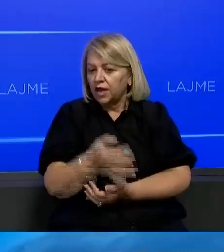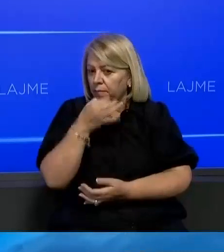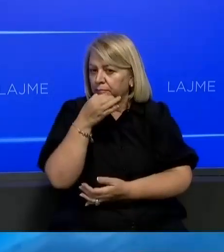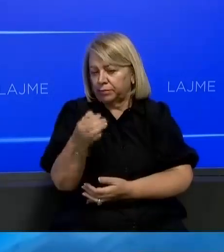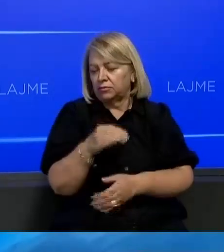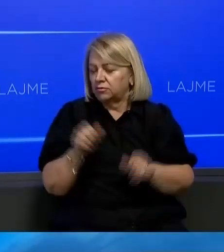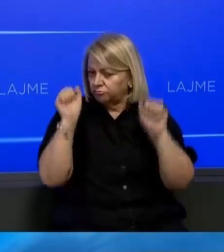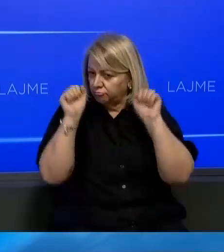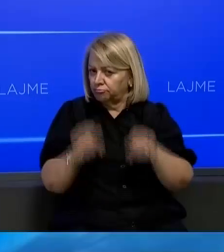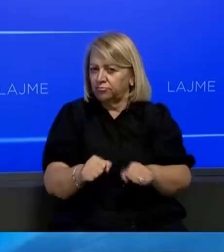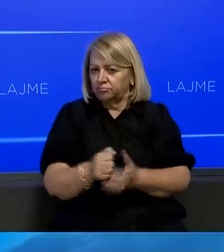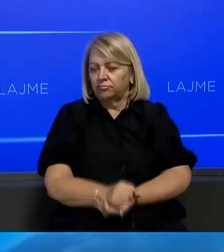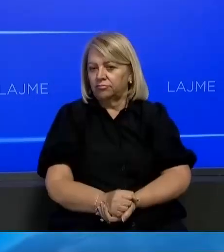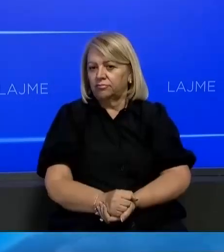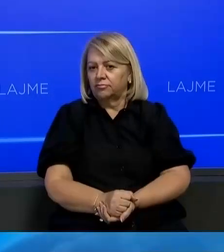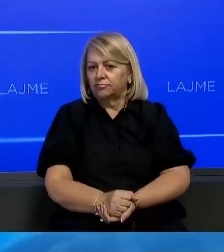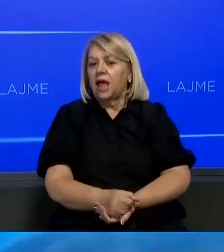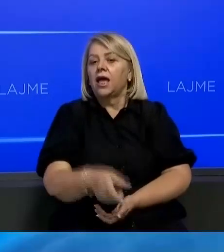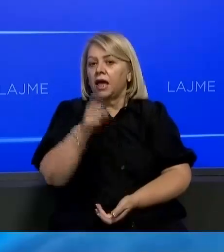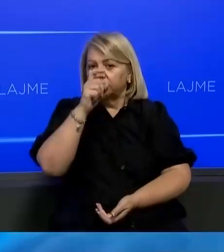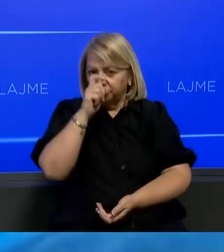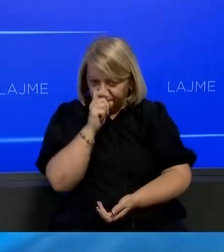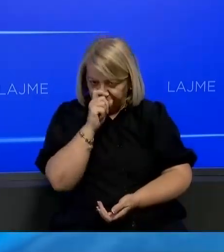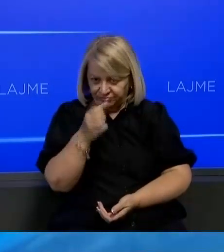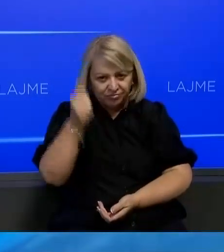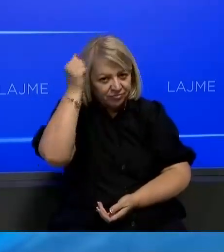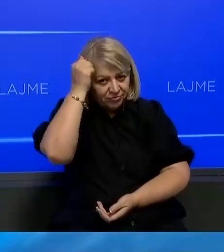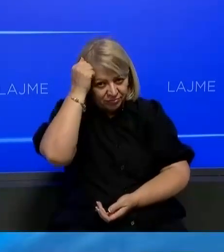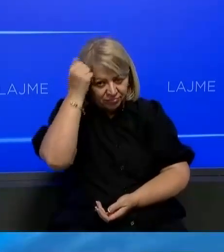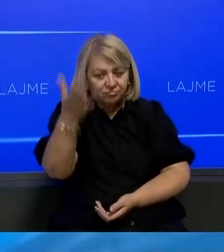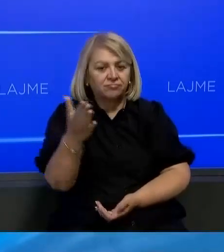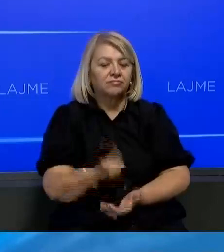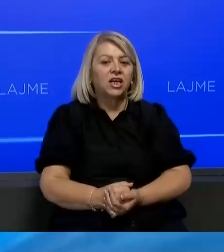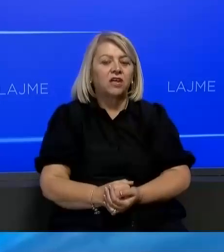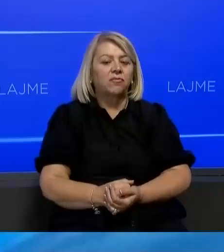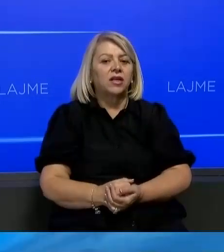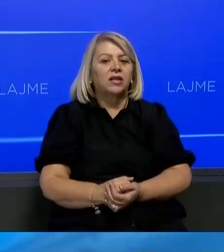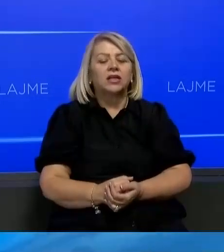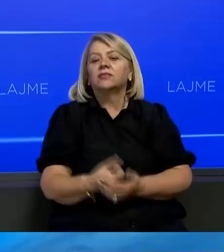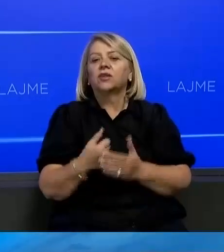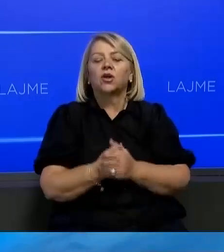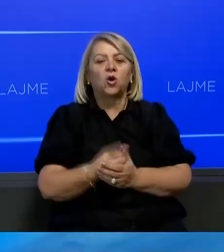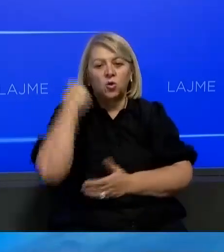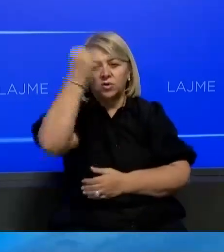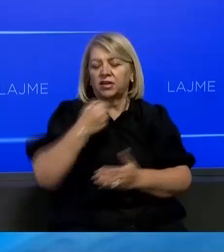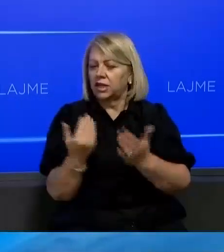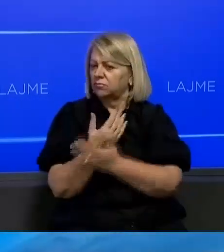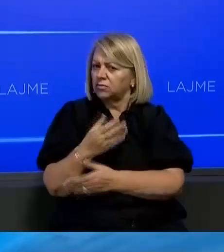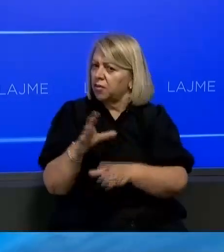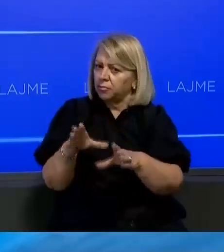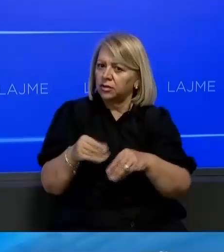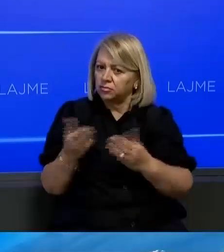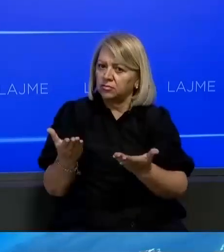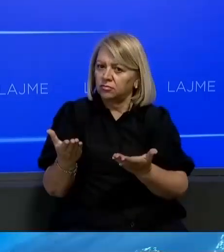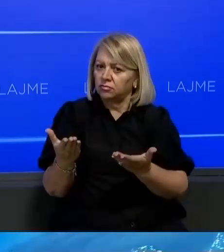sincet. A i kira pishmon që e ke pengu e investimin në Kosovën e rejë 500 MW. A i këse pranusat ati investim